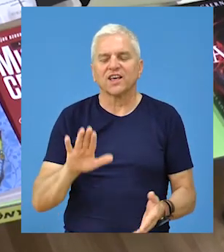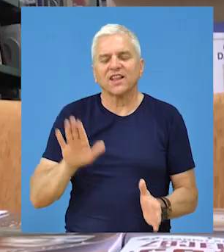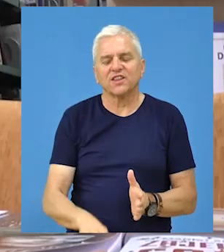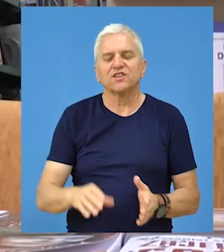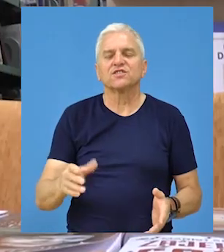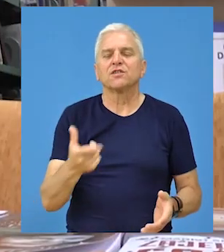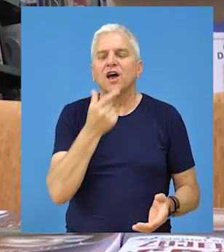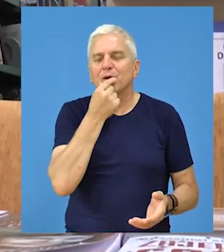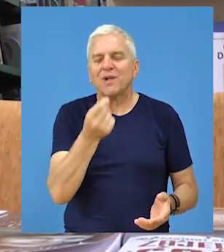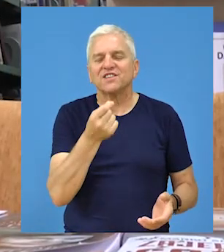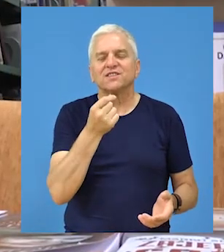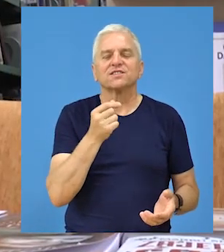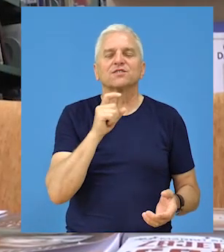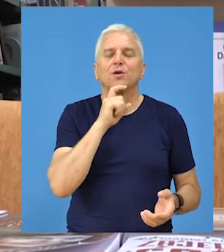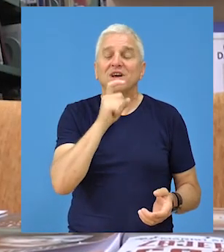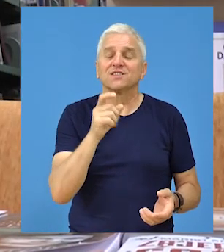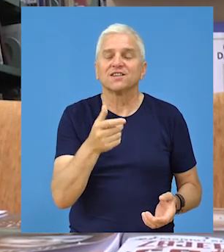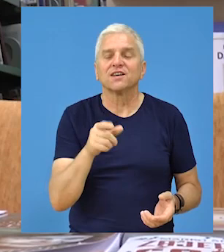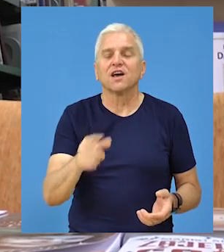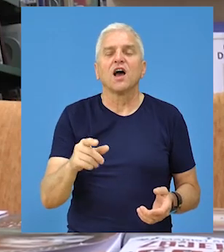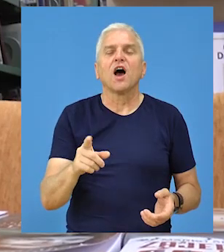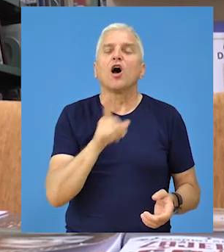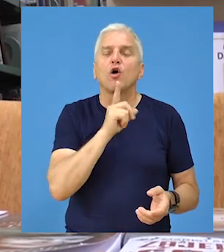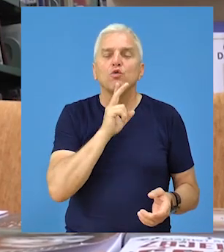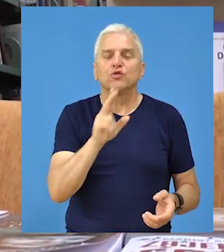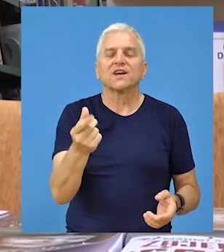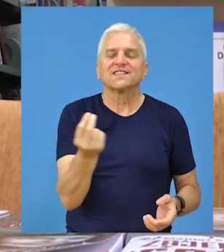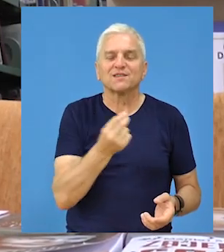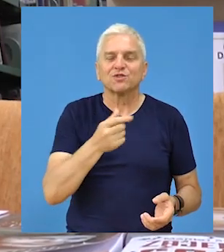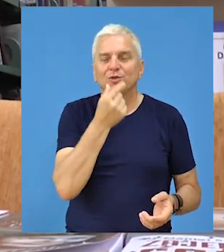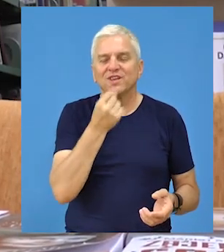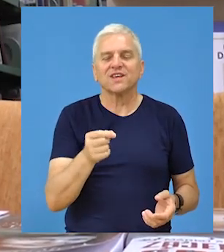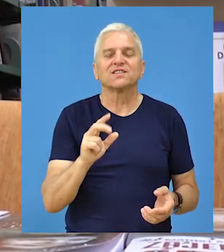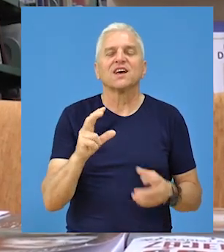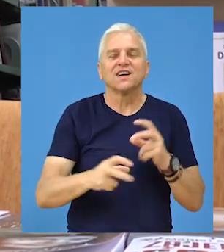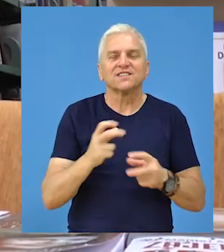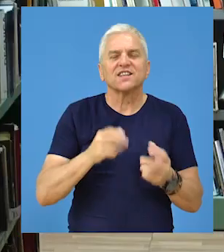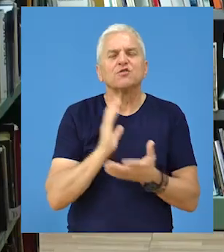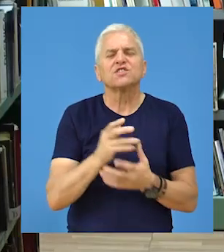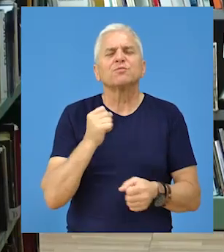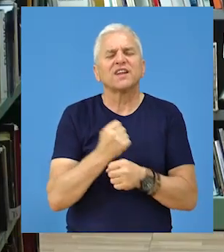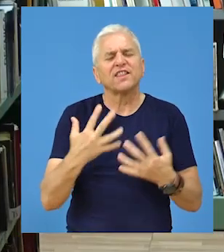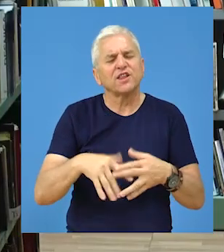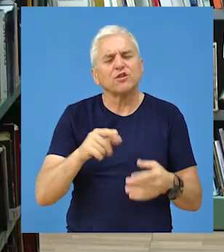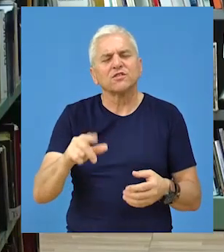osnovne škole na mađarskom jeziku, a utorak za džake na srpskom jeziku. U sredu će biti održana radionica za više